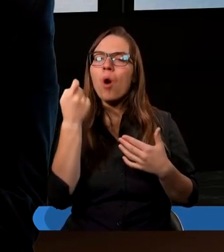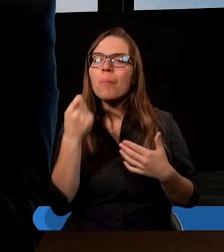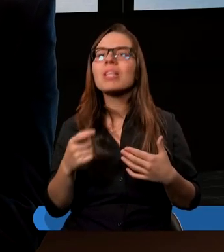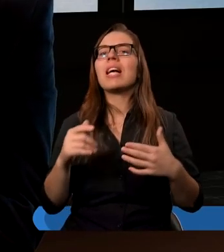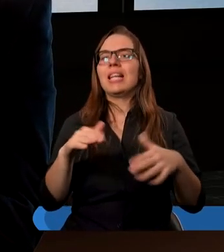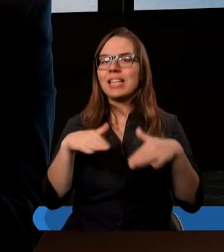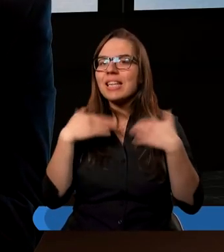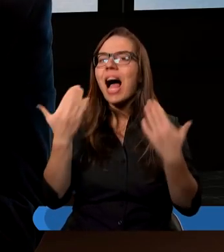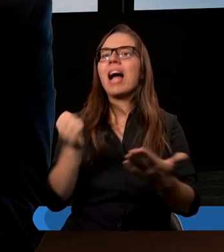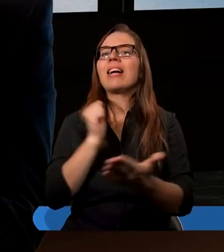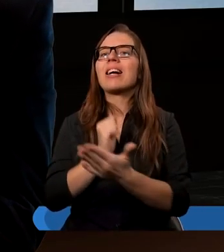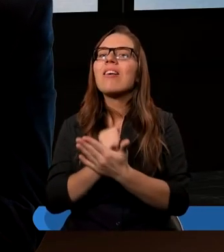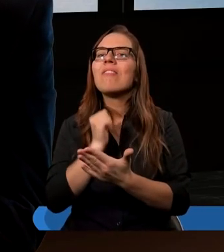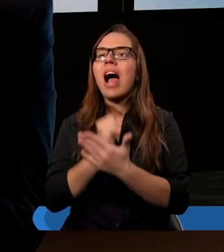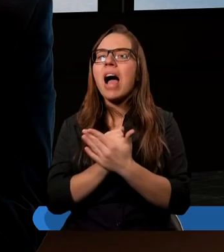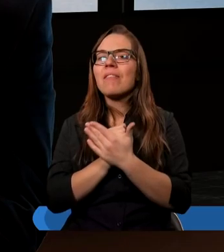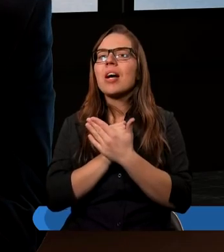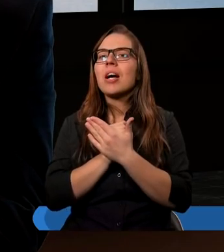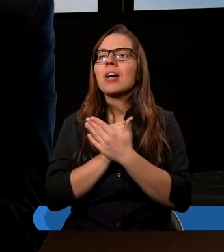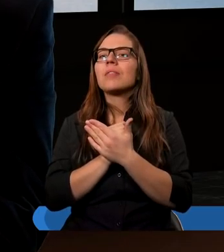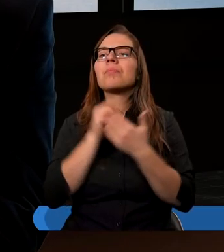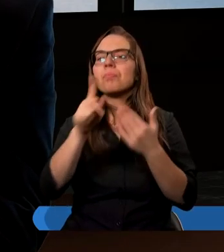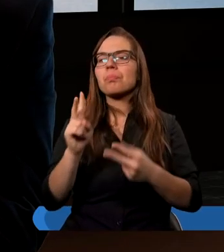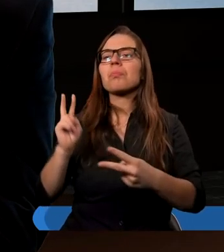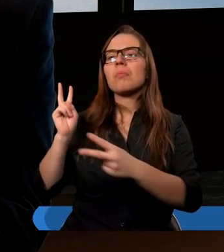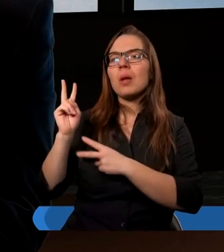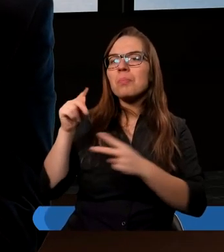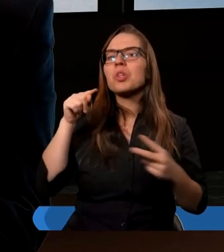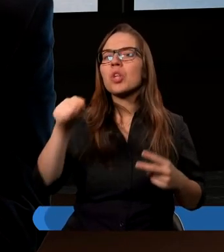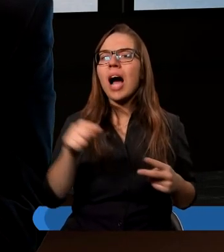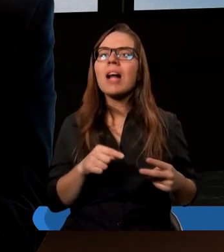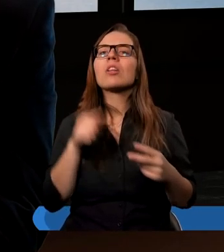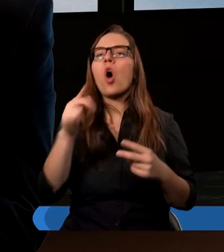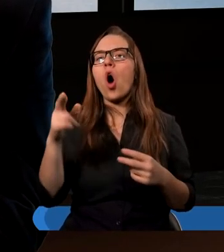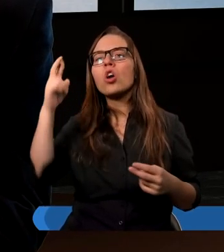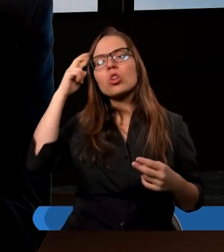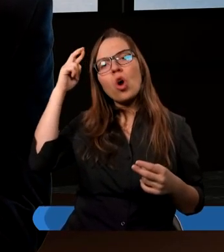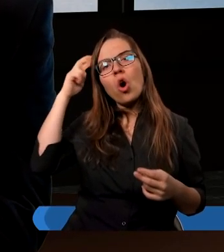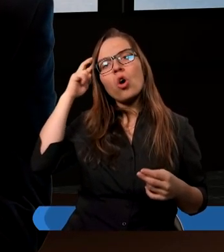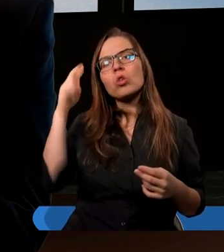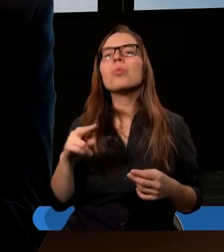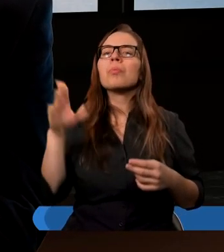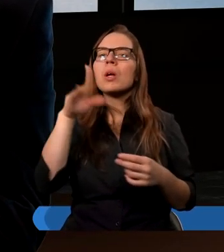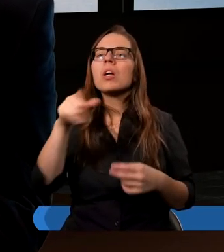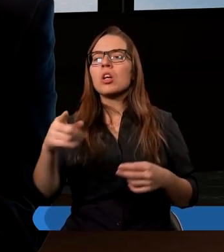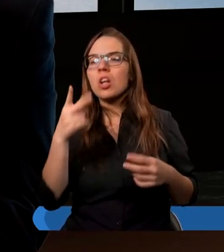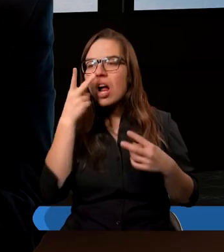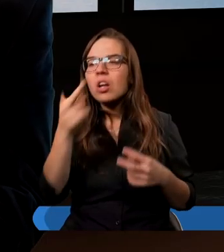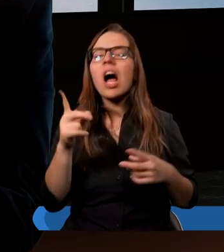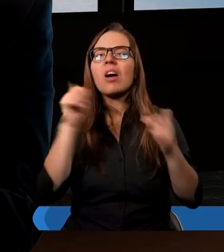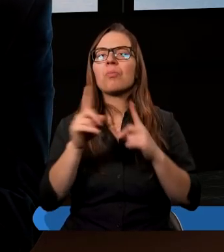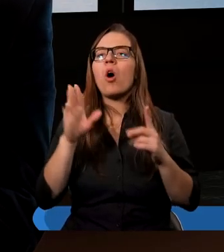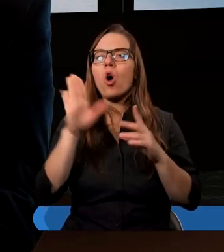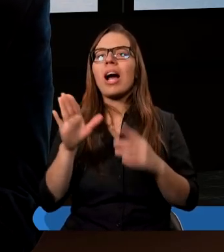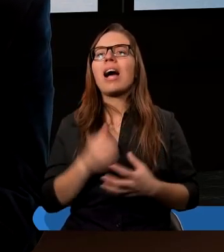deklaruje radośnie, on jakby przyrzeka to, ponieważ on zrozumiał Boga, on tam ujrzał Boga,